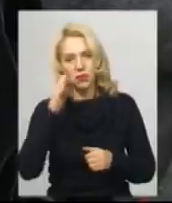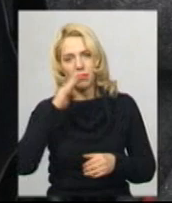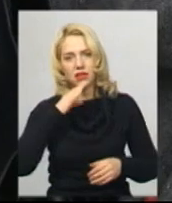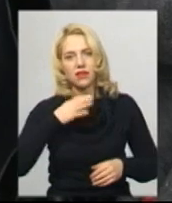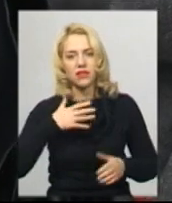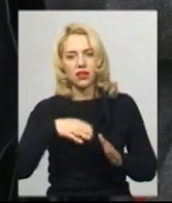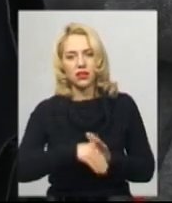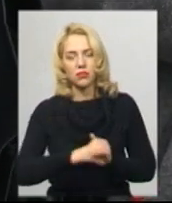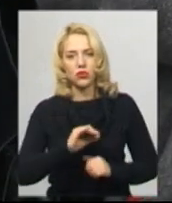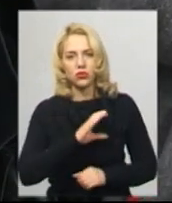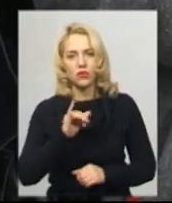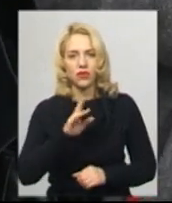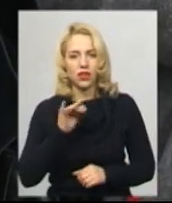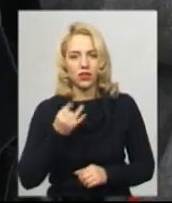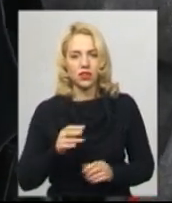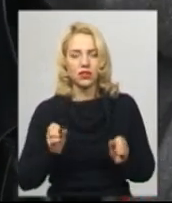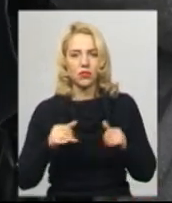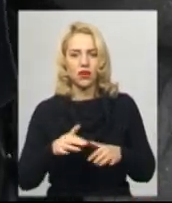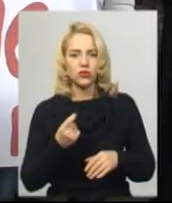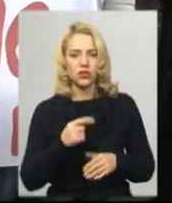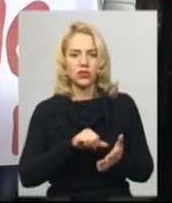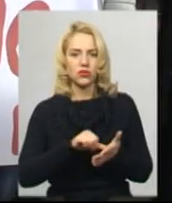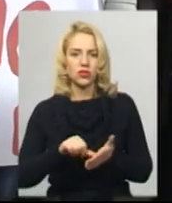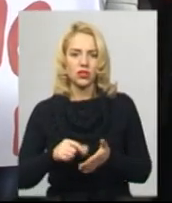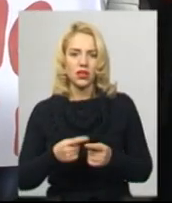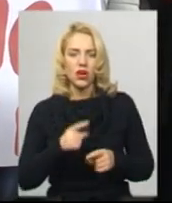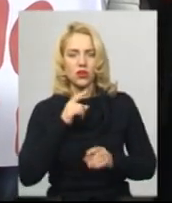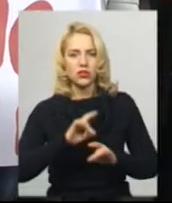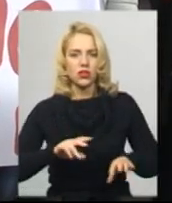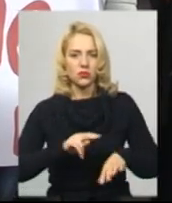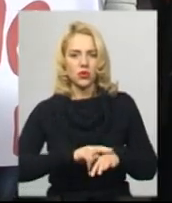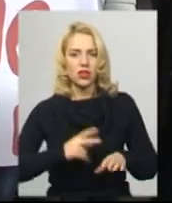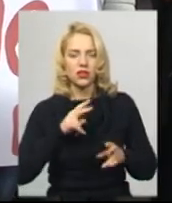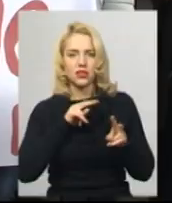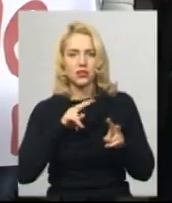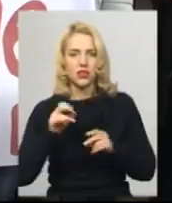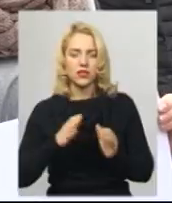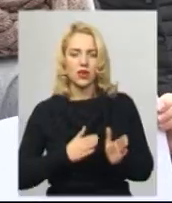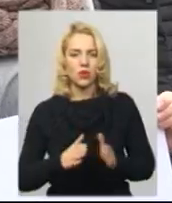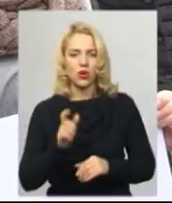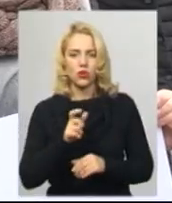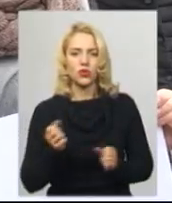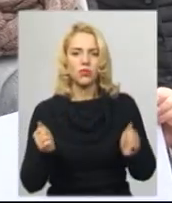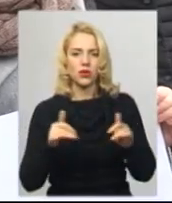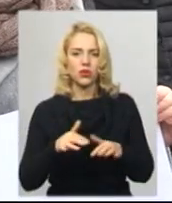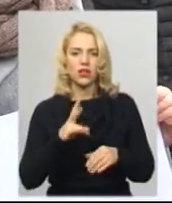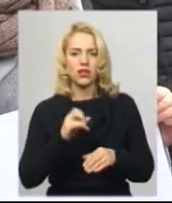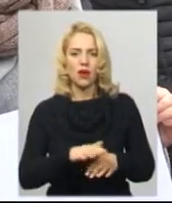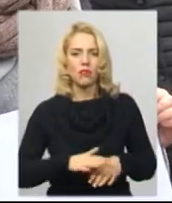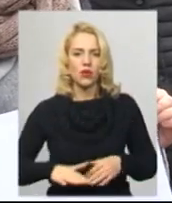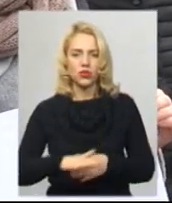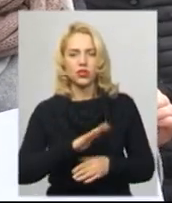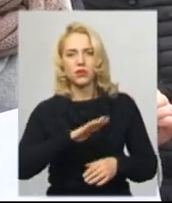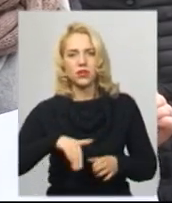Софійки зібралися близько 50 учасників, кажуть правоохоронці, які слідкували за порядком. Люди підходили на площі після початку акції протесту.